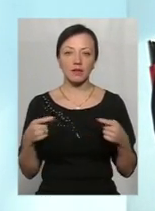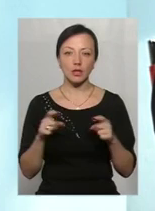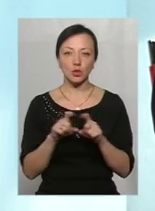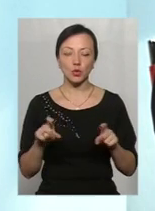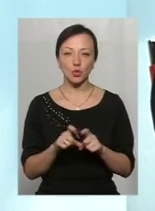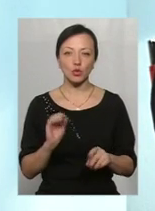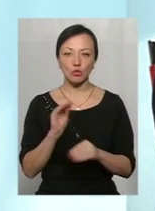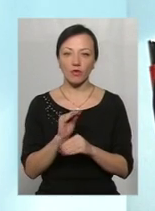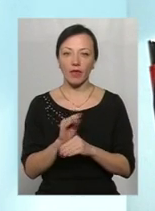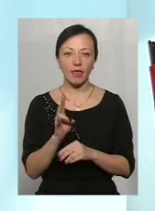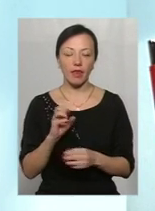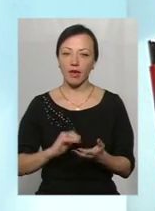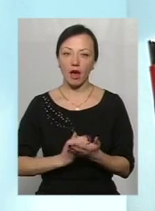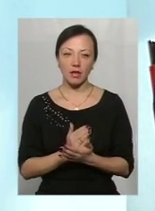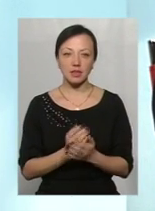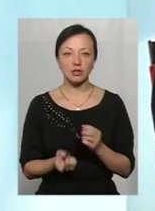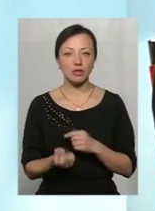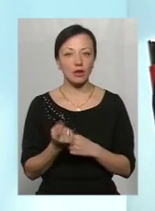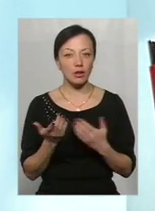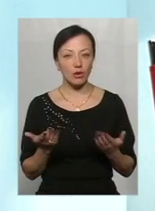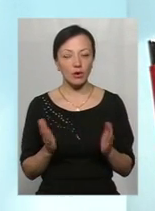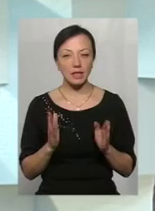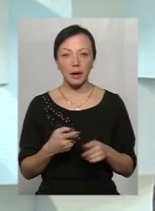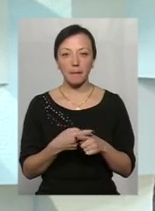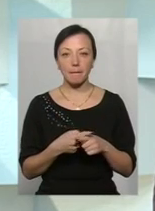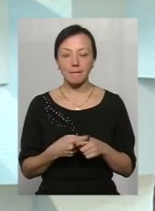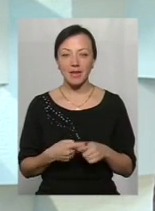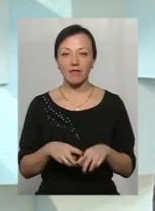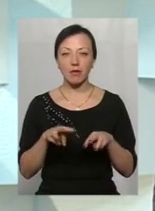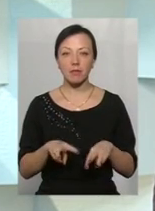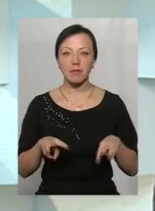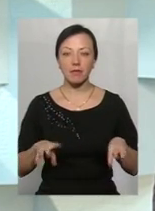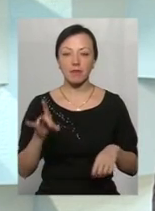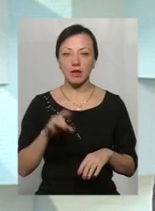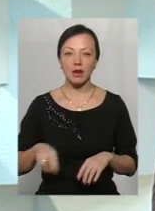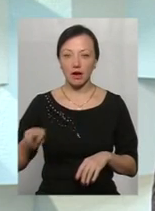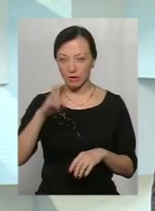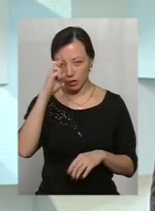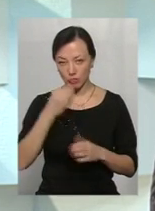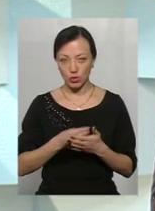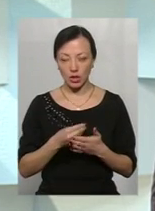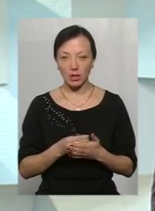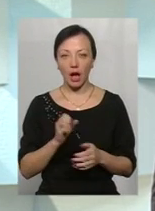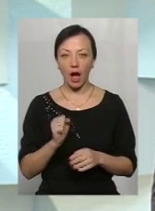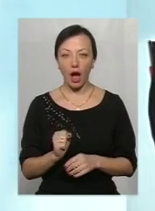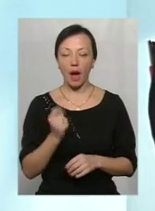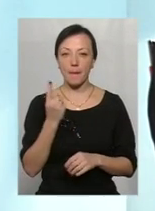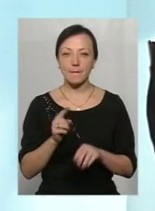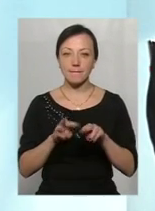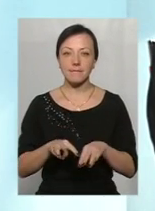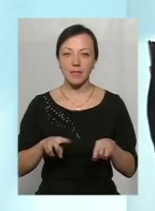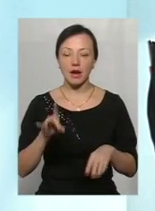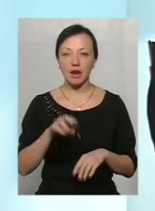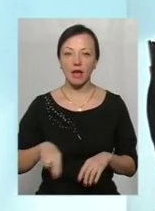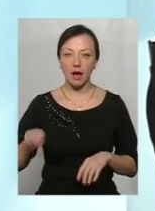субвенції неякісне джерело. Тільки півмільярда зараз іде з загального фонду держбюджету, а мільярд передбачено з